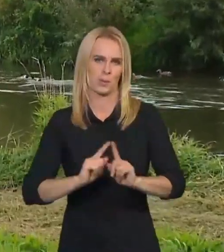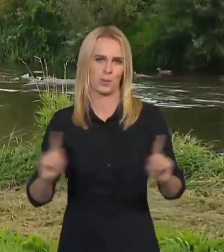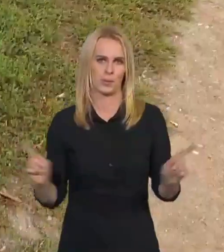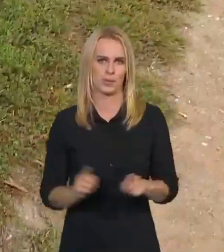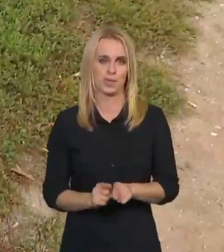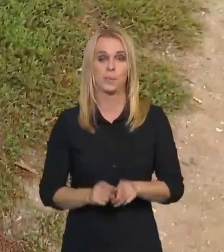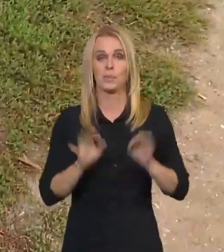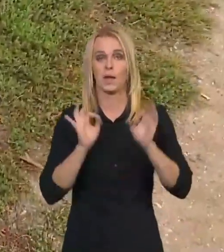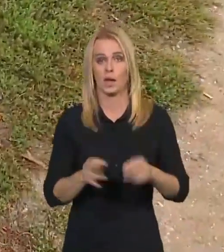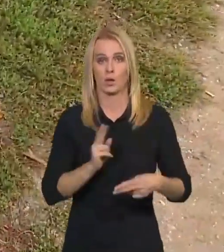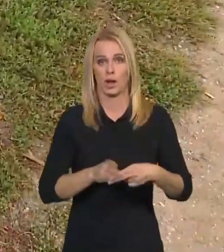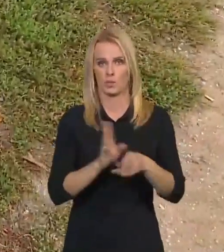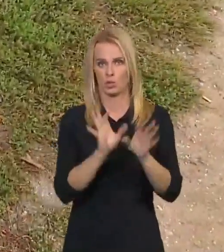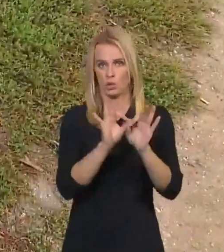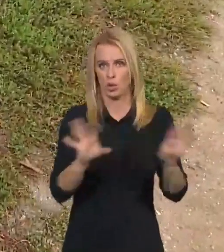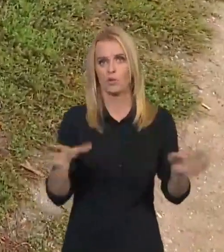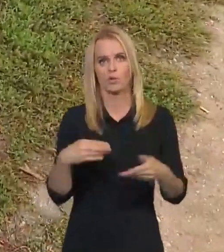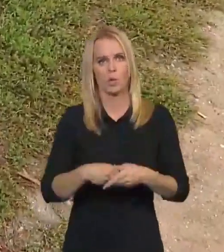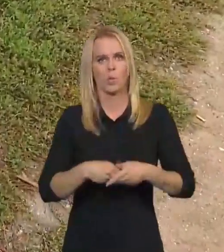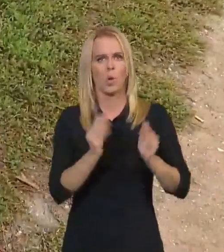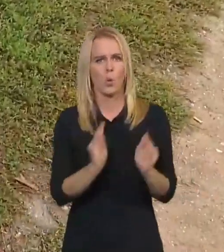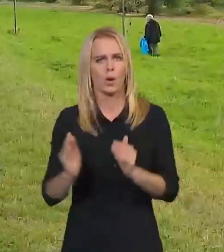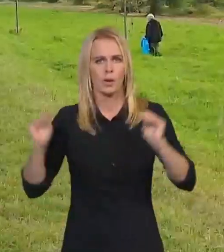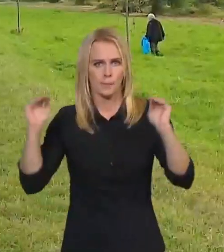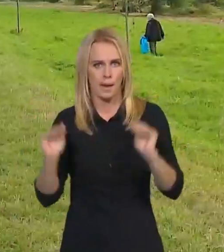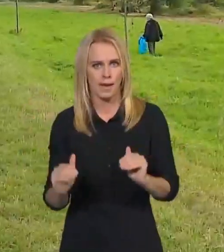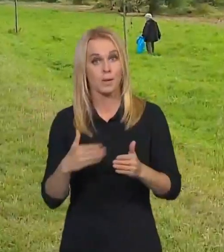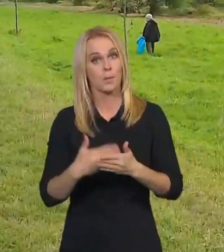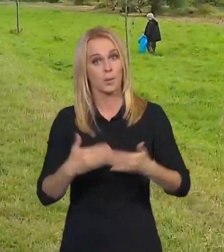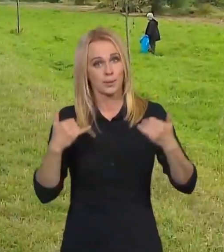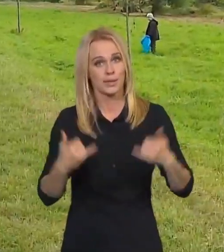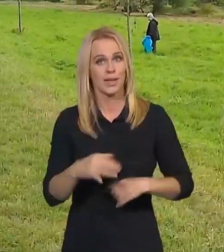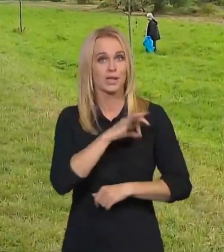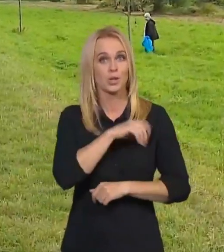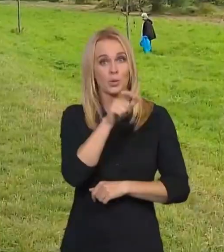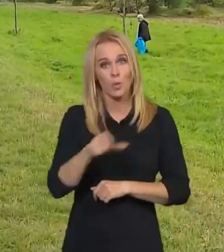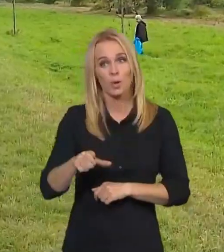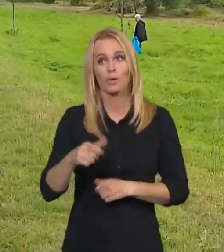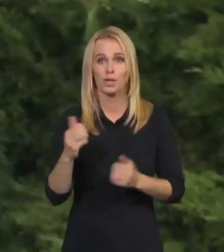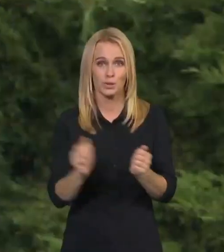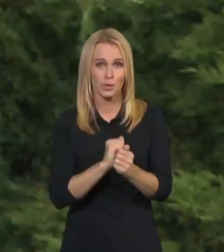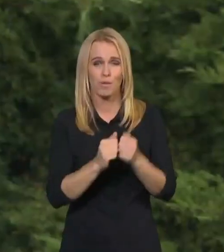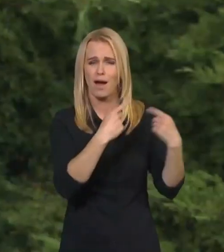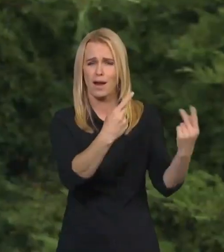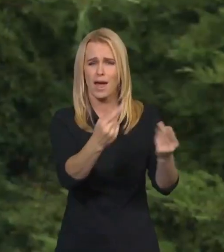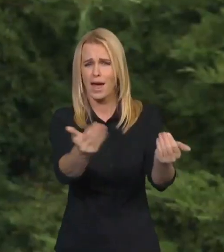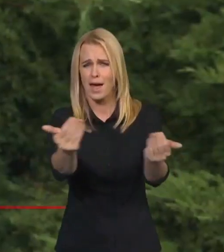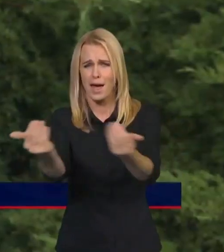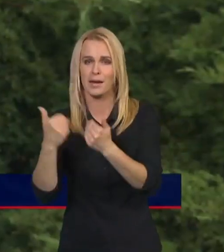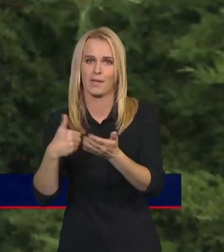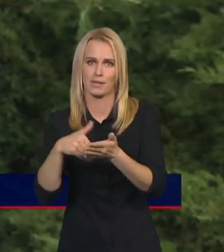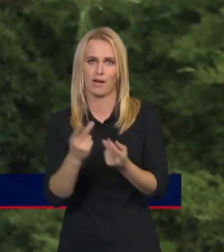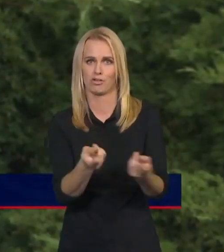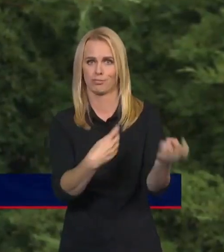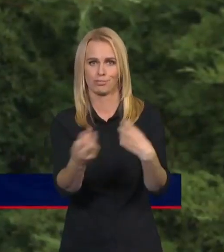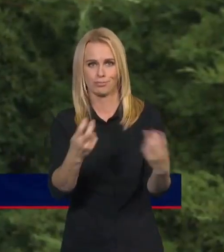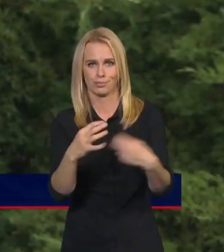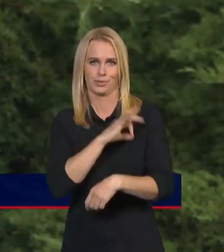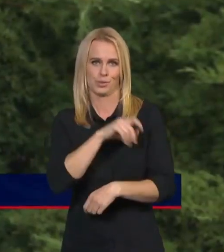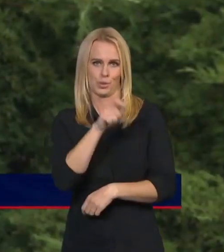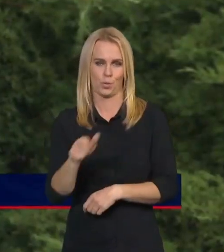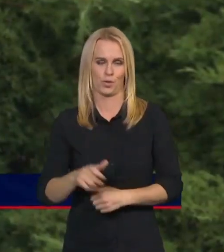akcí ubylo. Tým z Uklidme Česko se proto snaží dobrovolníky znovu namotivovat. Většinou mývá i nějakou společenskou